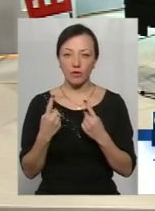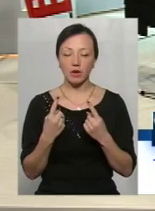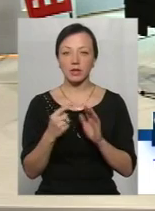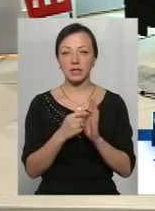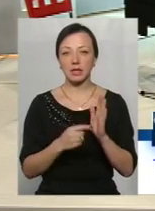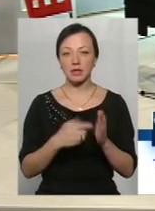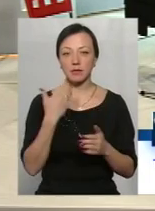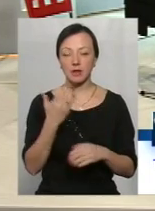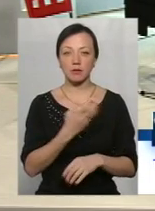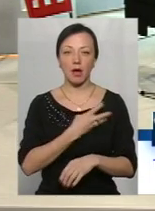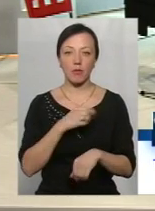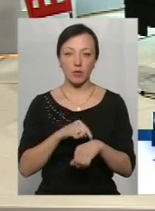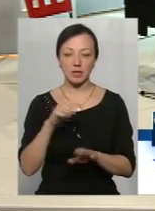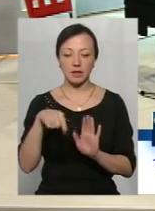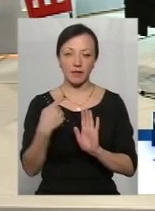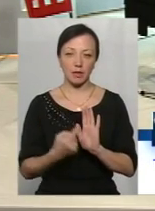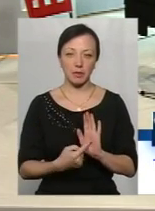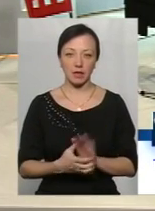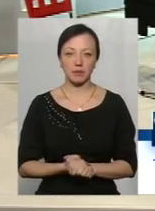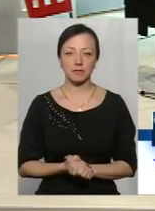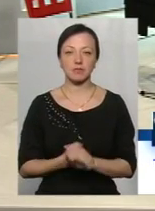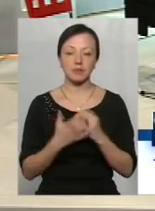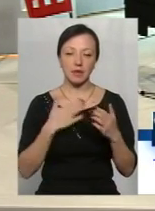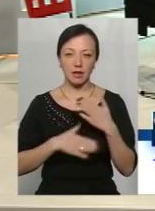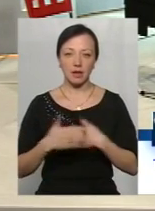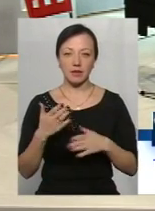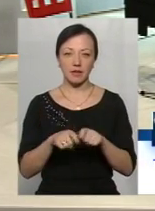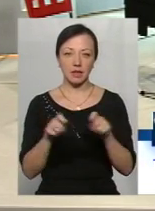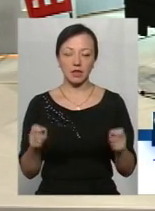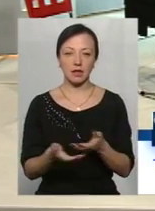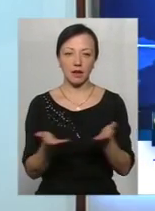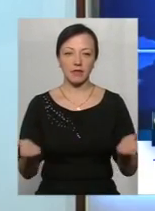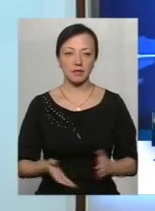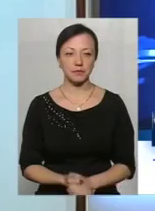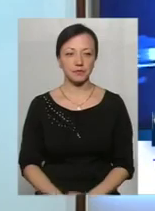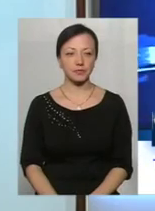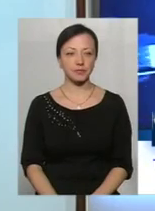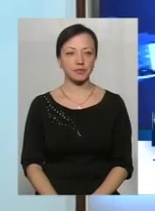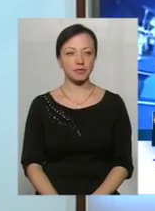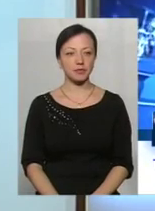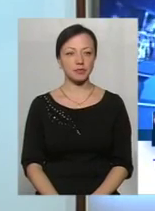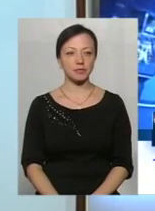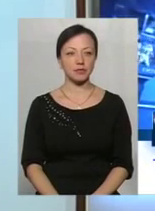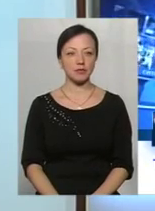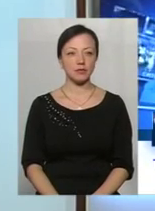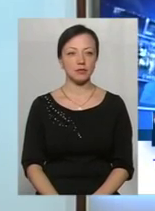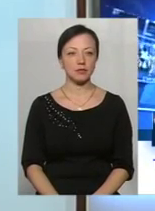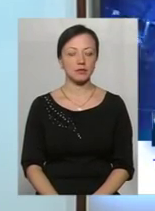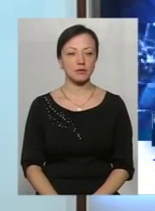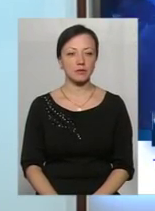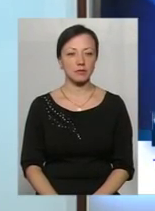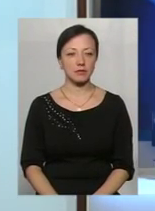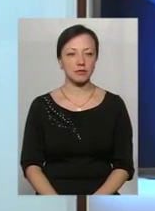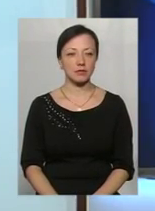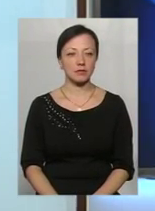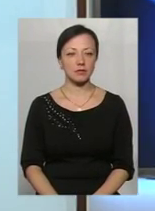діліться вашими емоціями та задавайте питання. Ми завжди раді і відкриті для вас. А я хотіла б тепер звернутися до